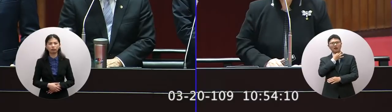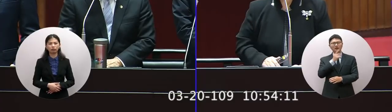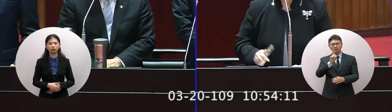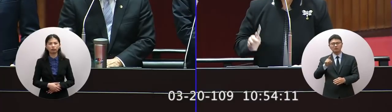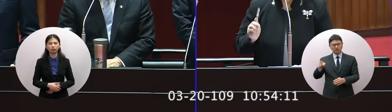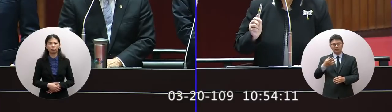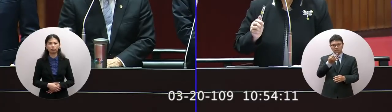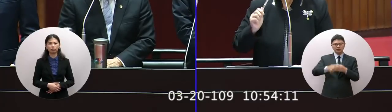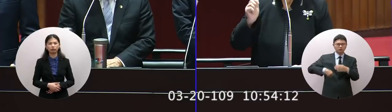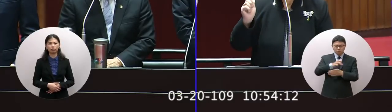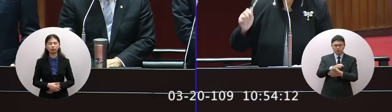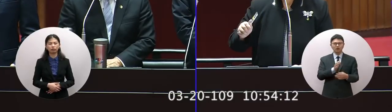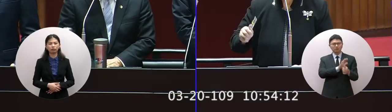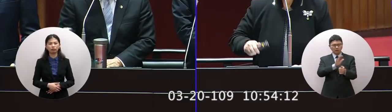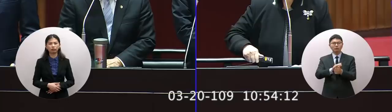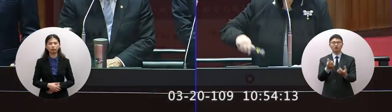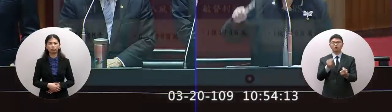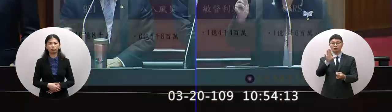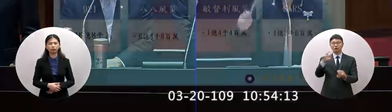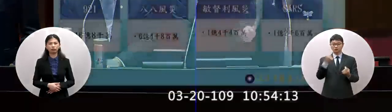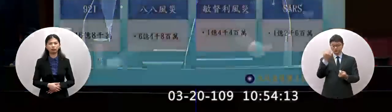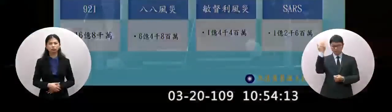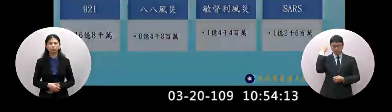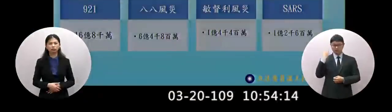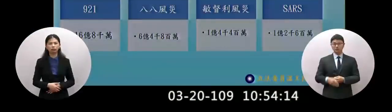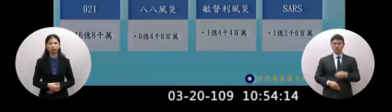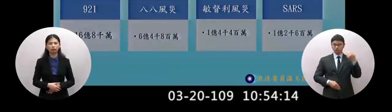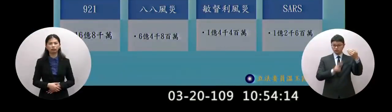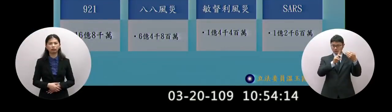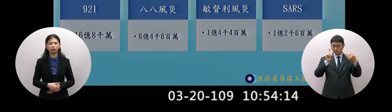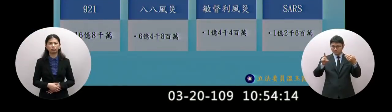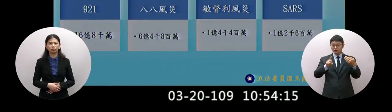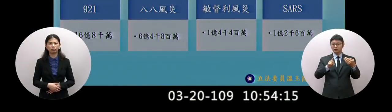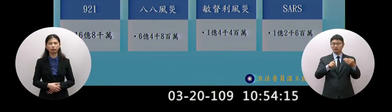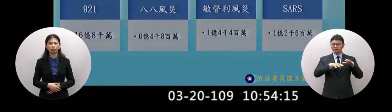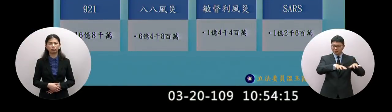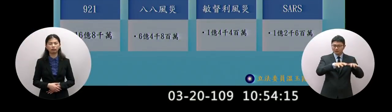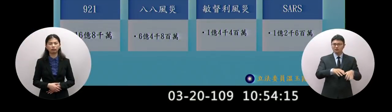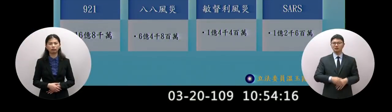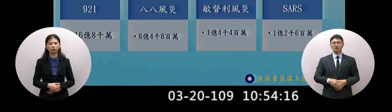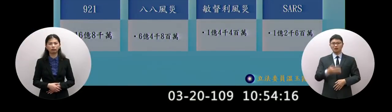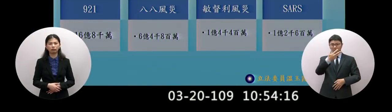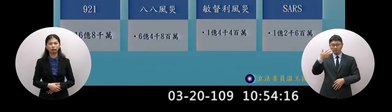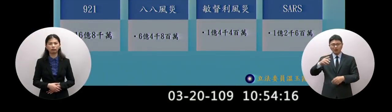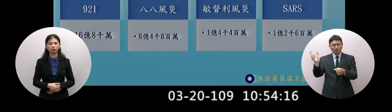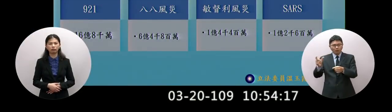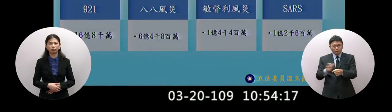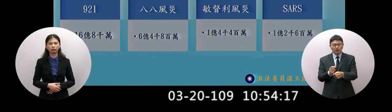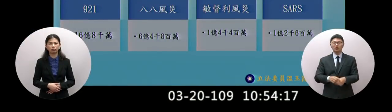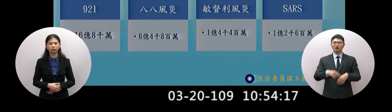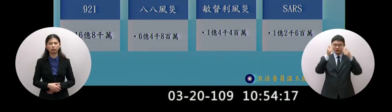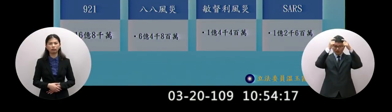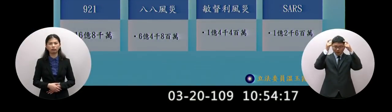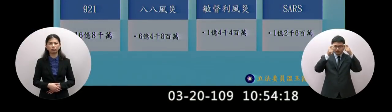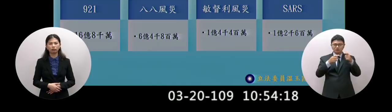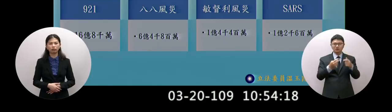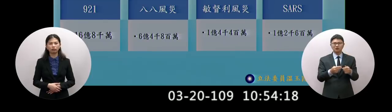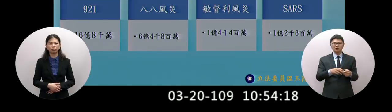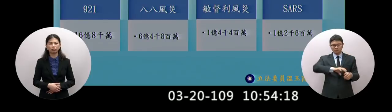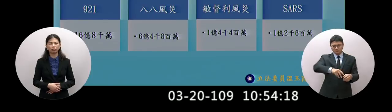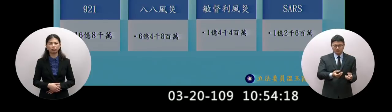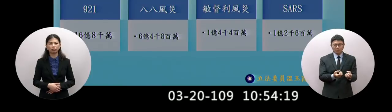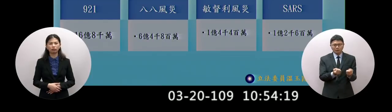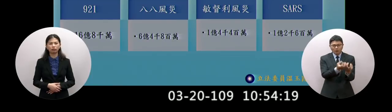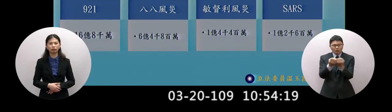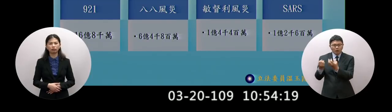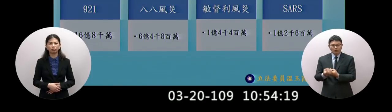都沒有在計較你看921地震巴巴風再來什麼水災有的包括什麼高雄氣爆包括什麼台